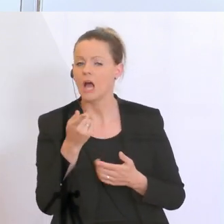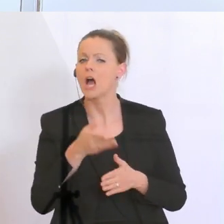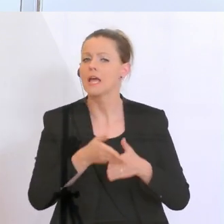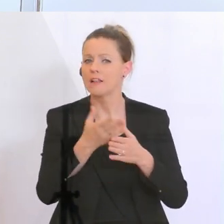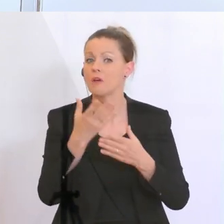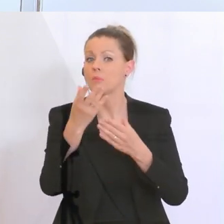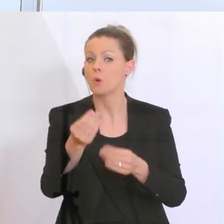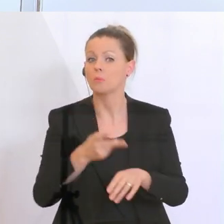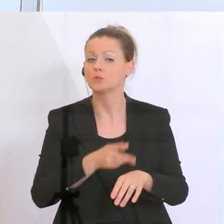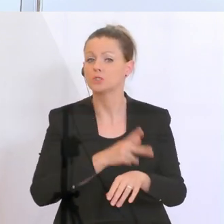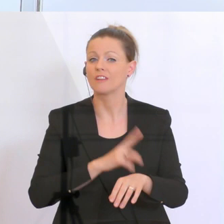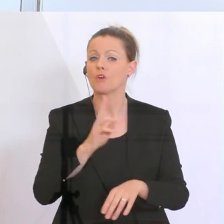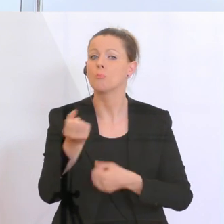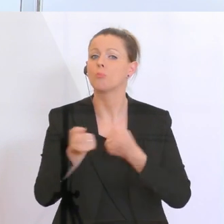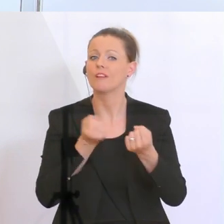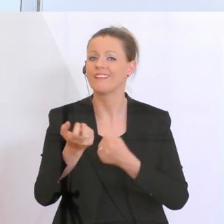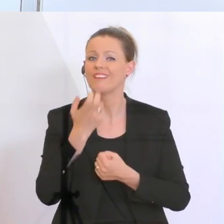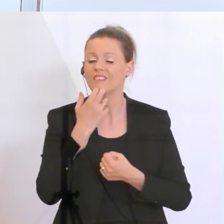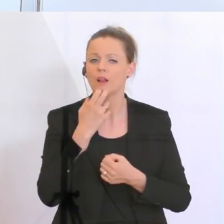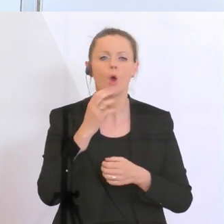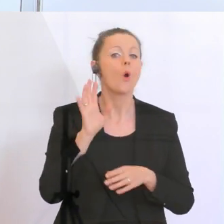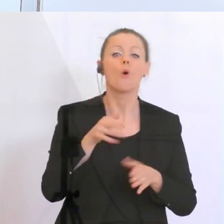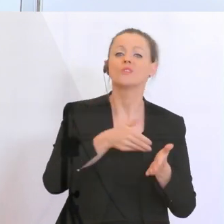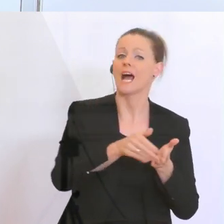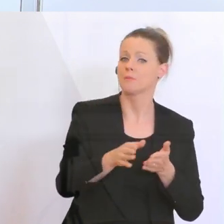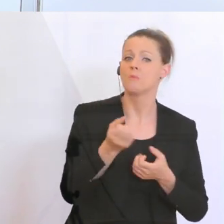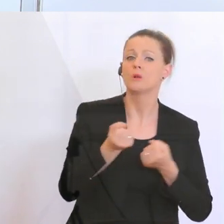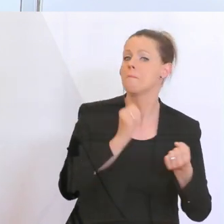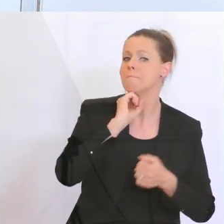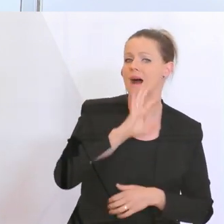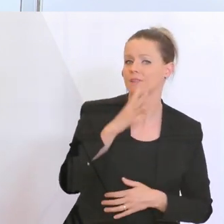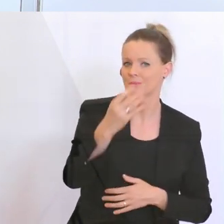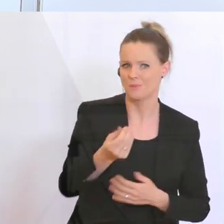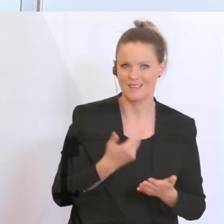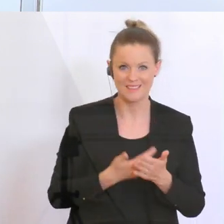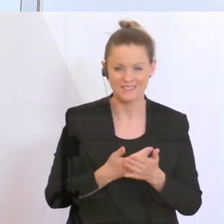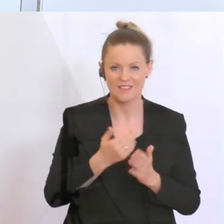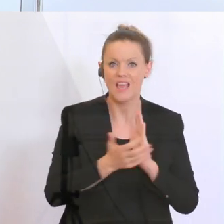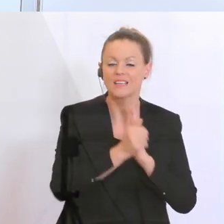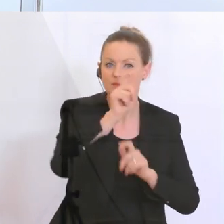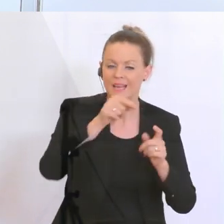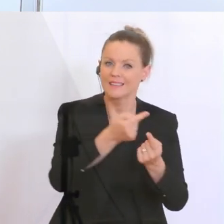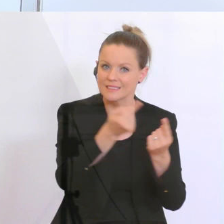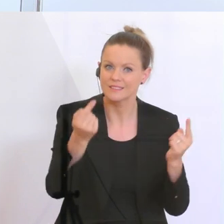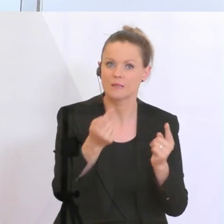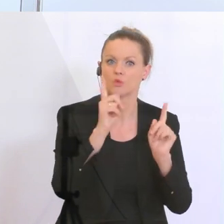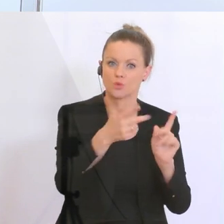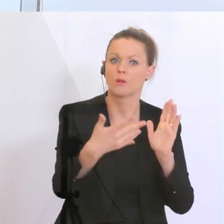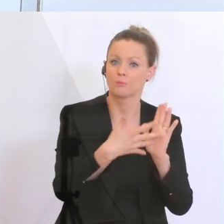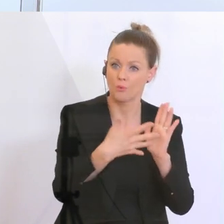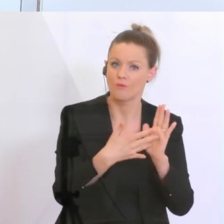eine Hilfe vom Staat, weil es die Politik will oder bekommt sie nicht, weil es die Politik will. Hier sollen Experten prüfen, gibt es den